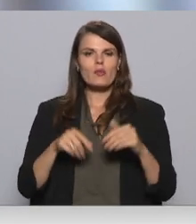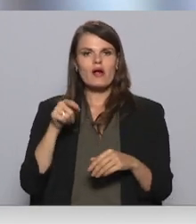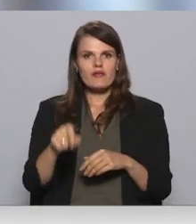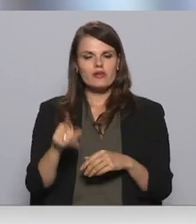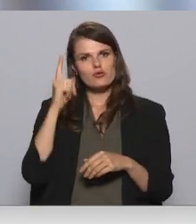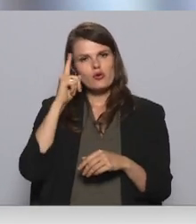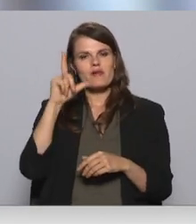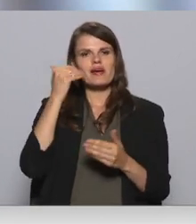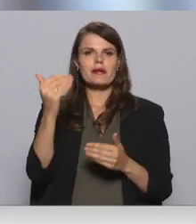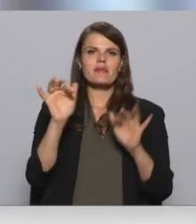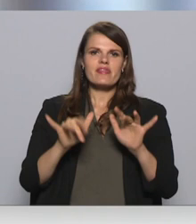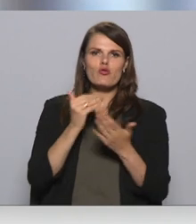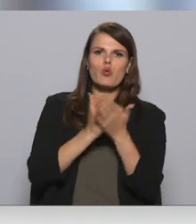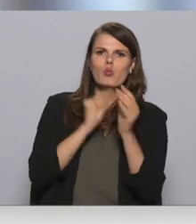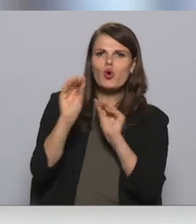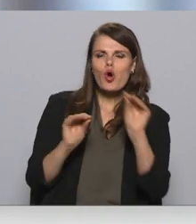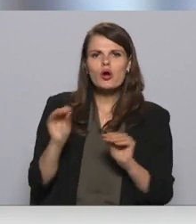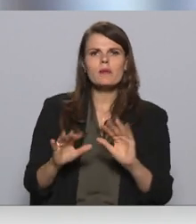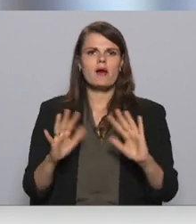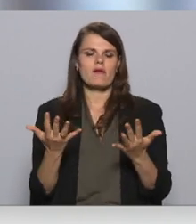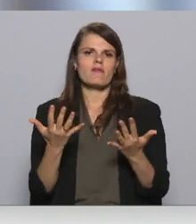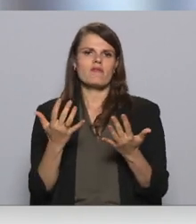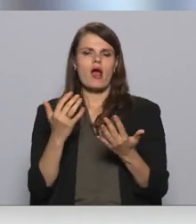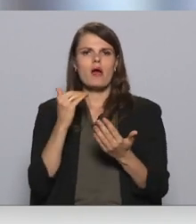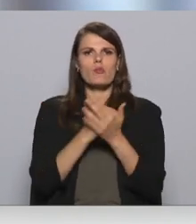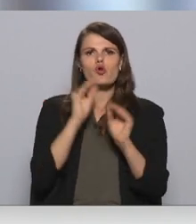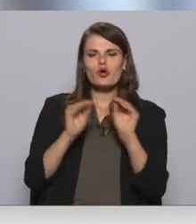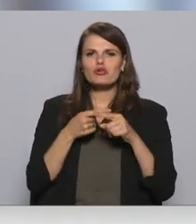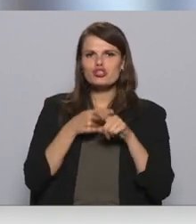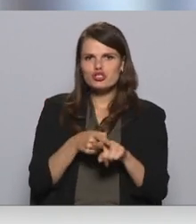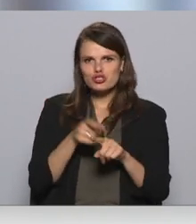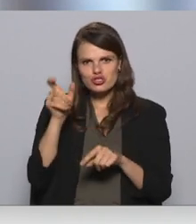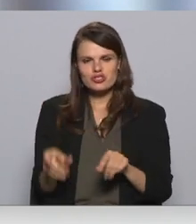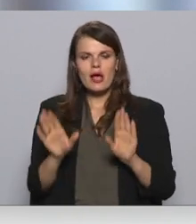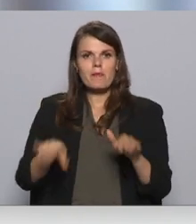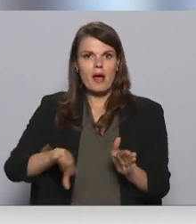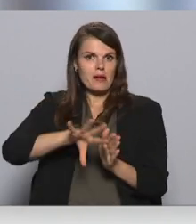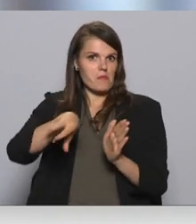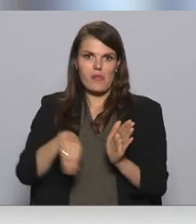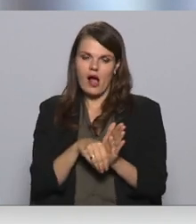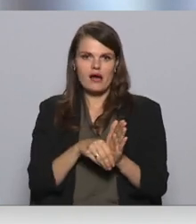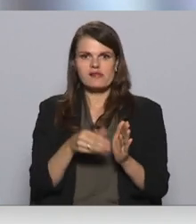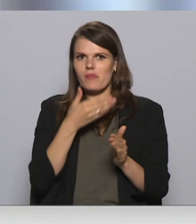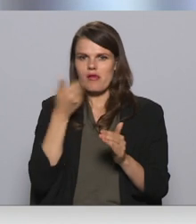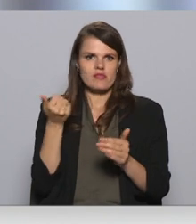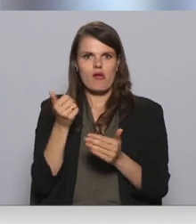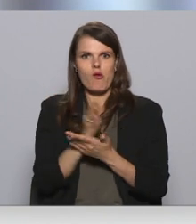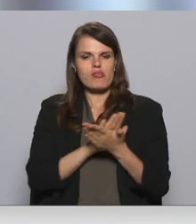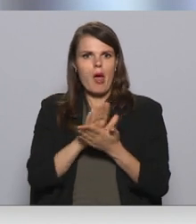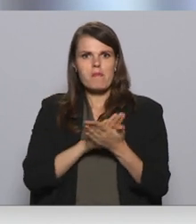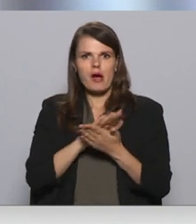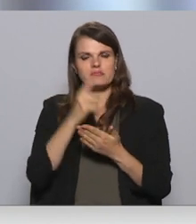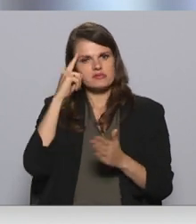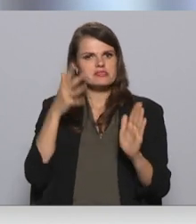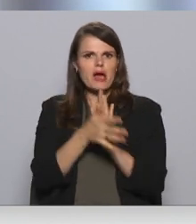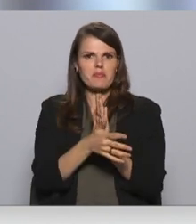pārsvarā programmētājs vai programmētājs inženierus. Tātad par tārējām vispār, teiksim, nav tāda nepriekšta, tad arī